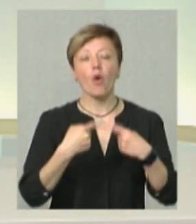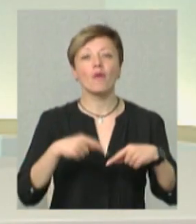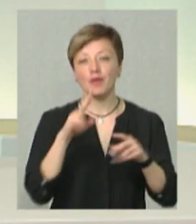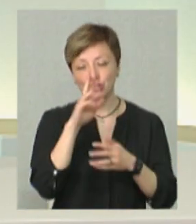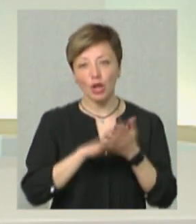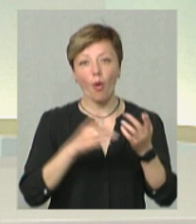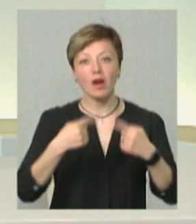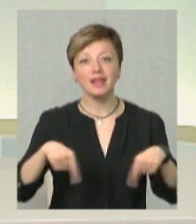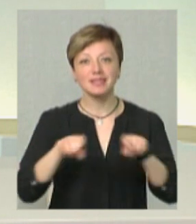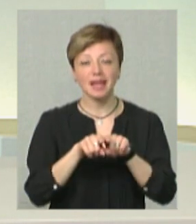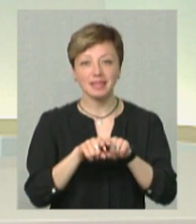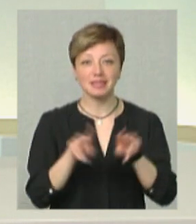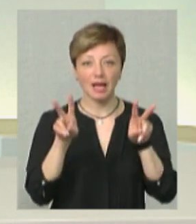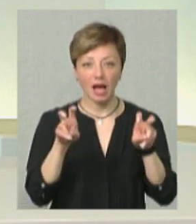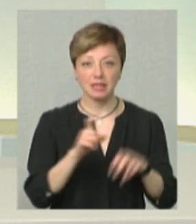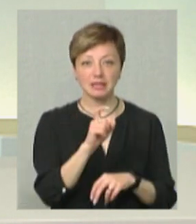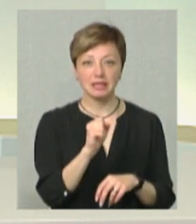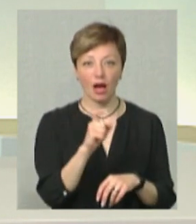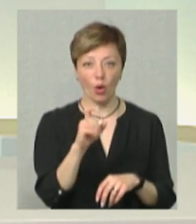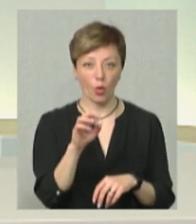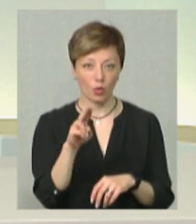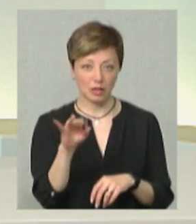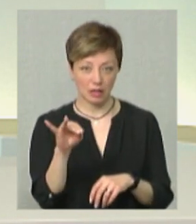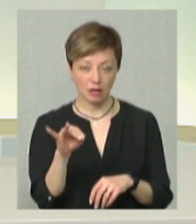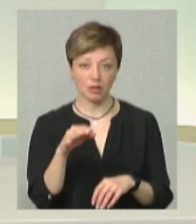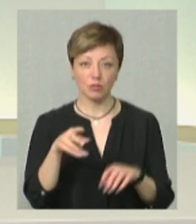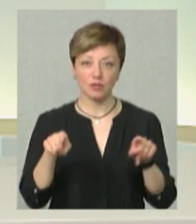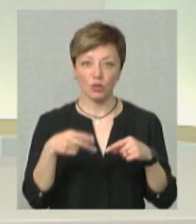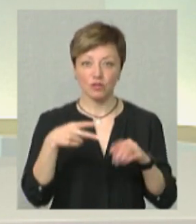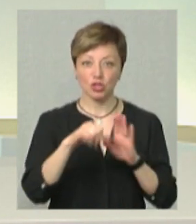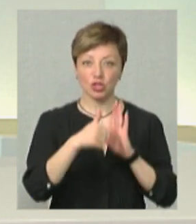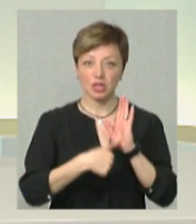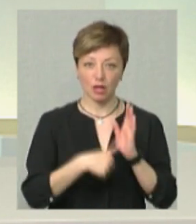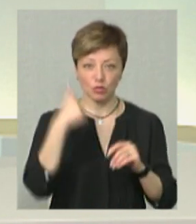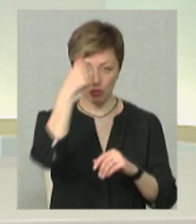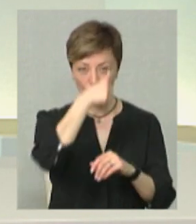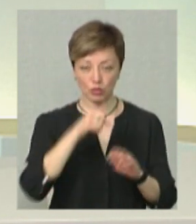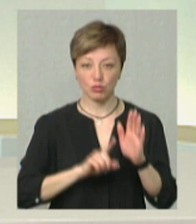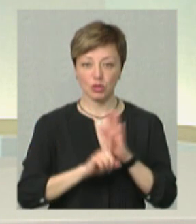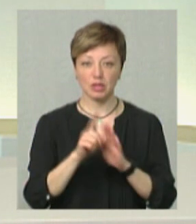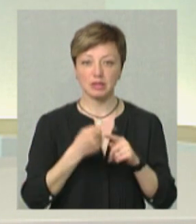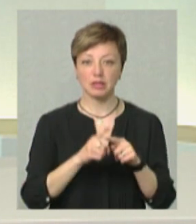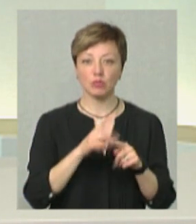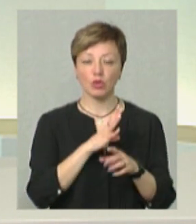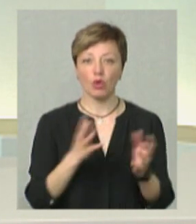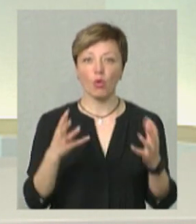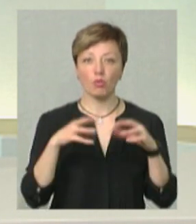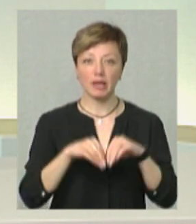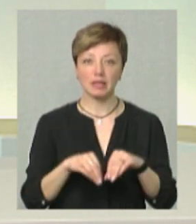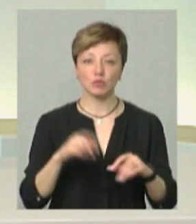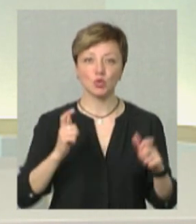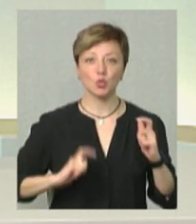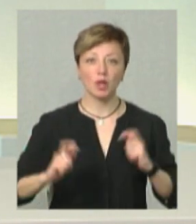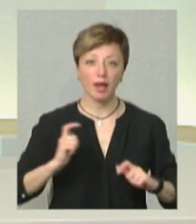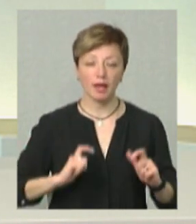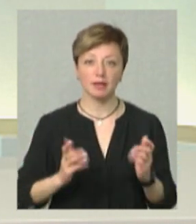«Заходи» була утворена в 2016 році, на початок. Це було об'єднання студентів,